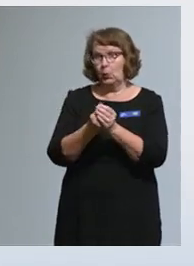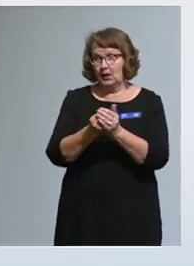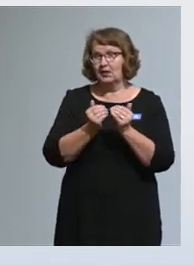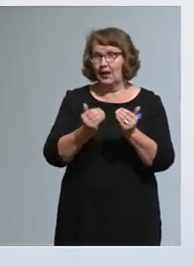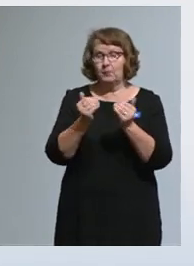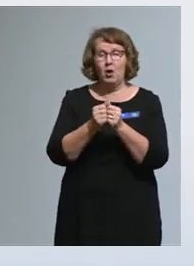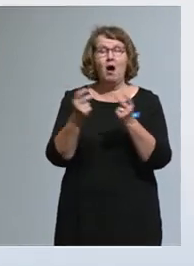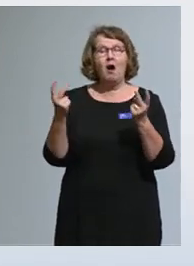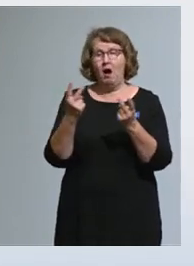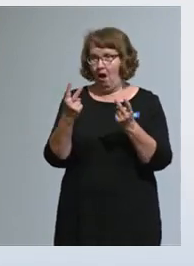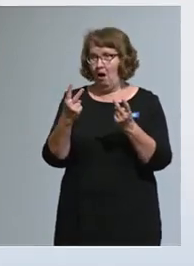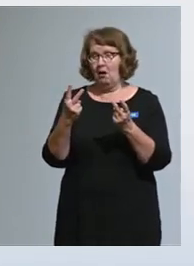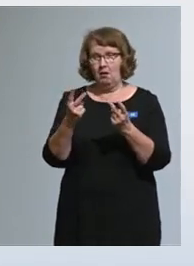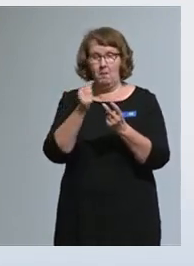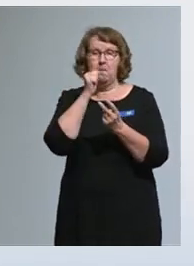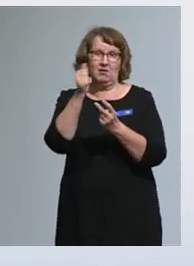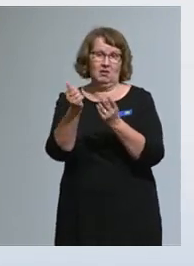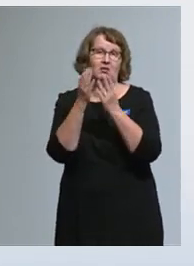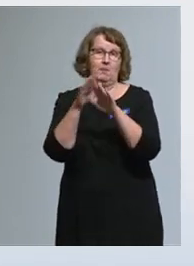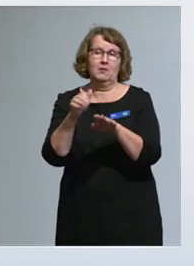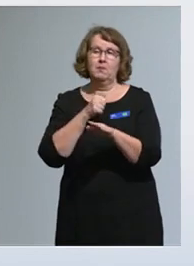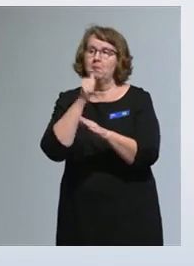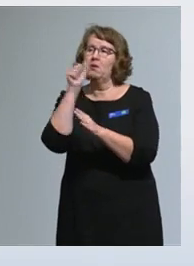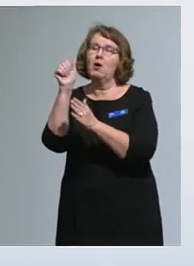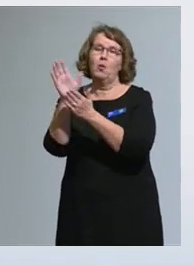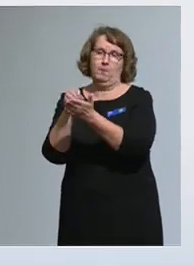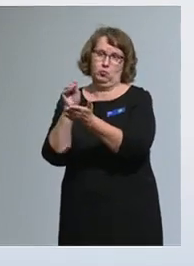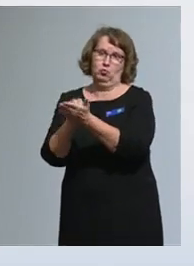tiesi sen uudistuksen parhaimpaan lopputulokseen.